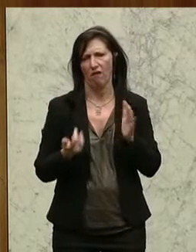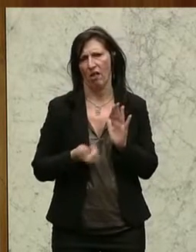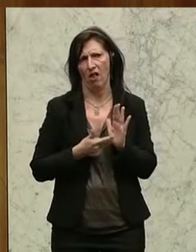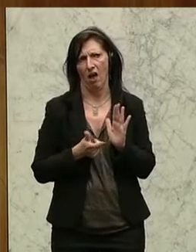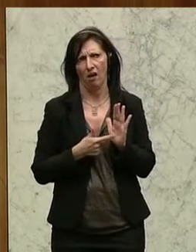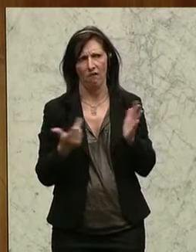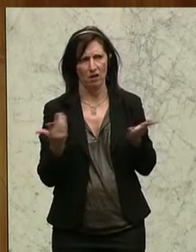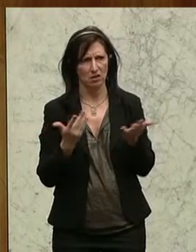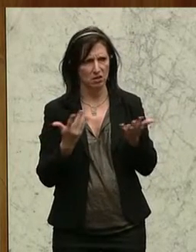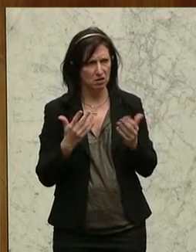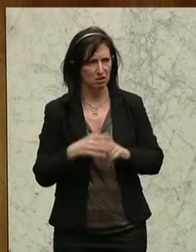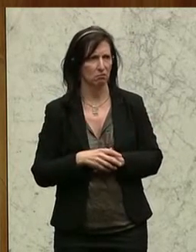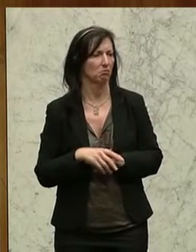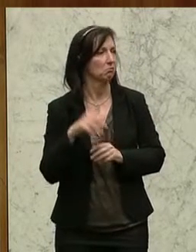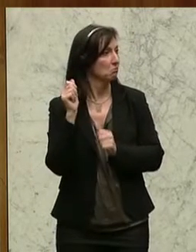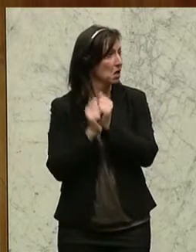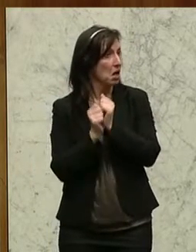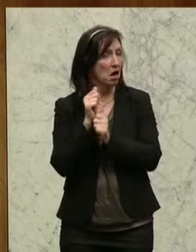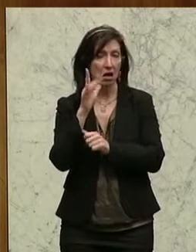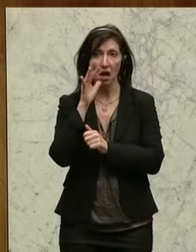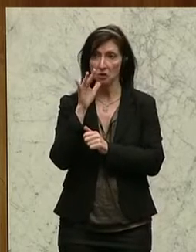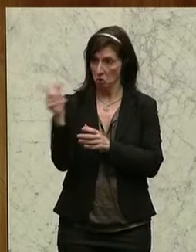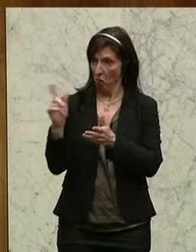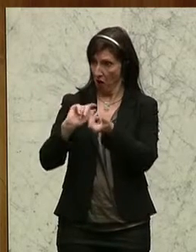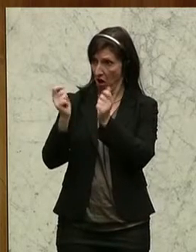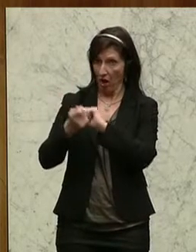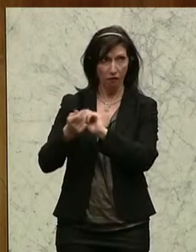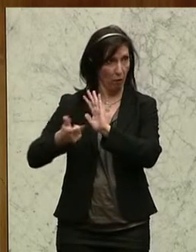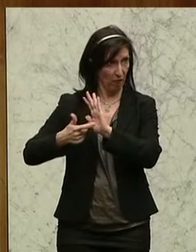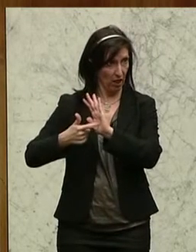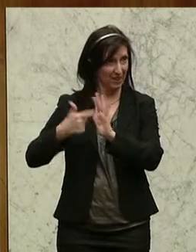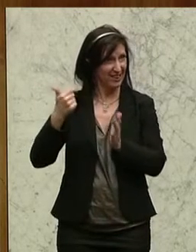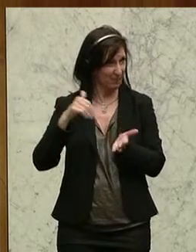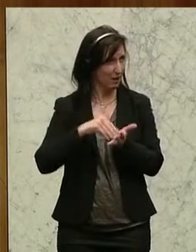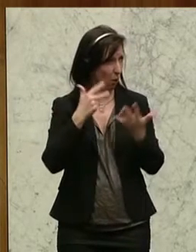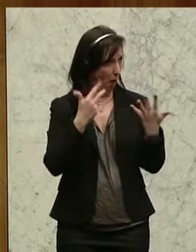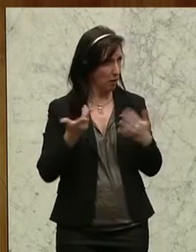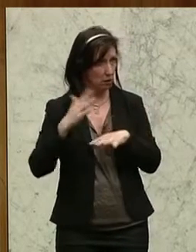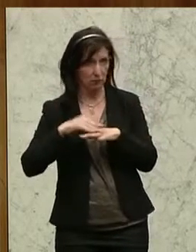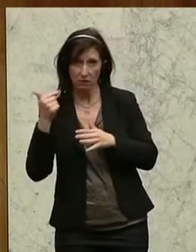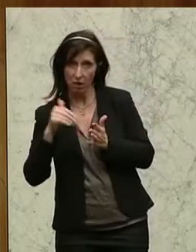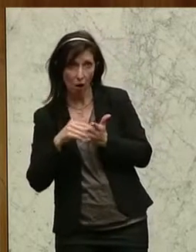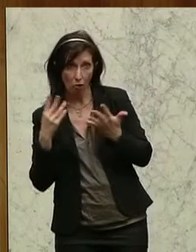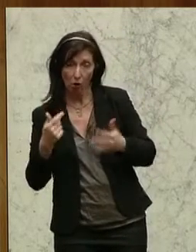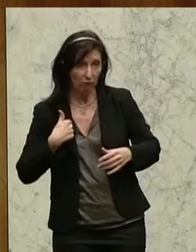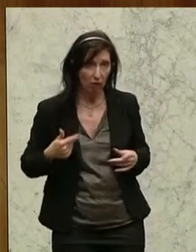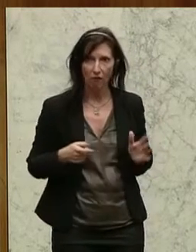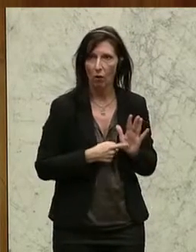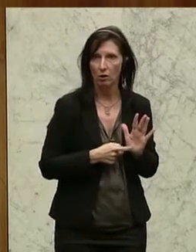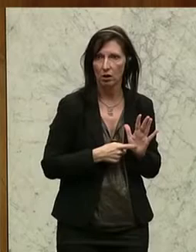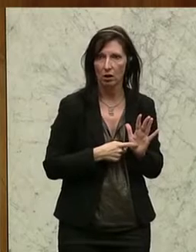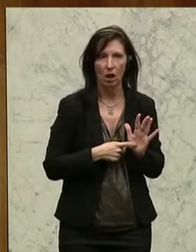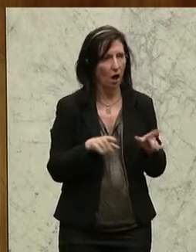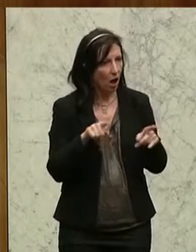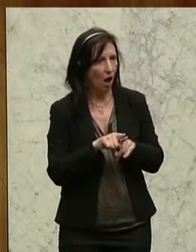nämlich die Umsetzung der vom Rechnungshof geforderten Reformen von 2008 auf 2009. Wir haben gefordert, endlich die